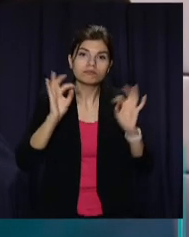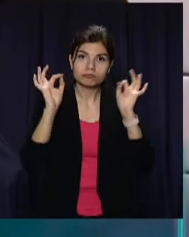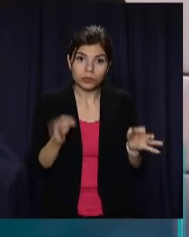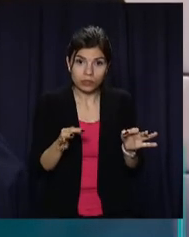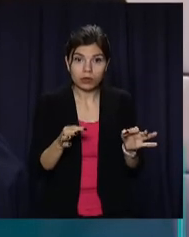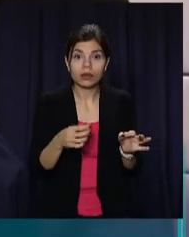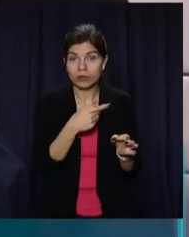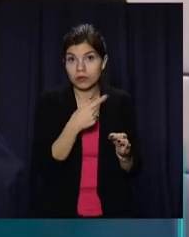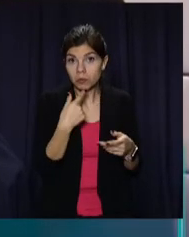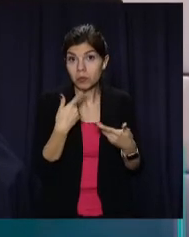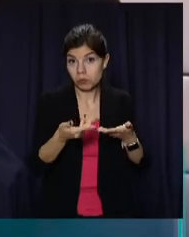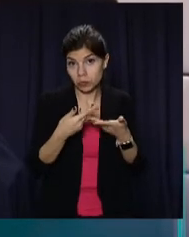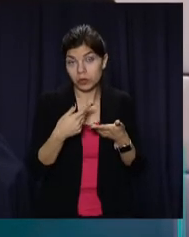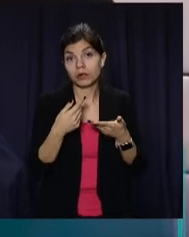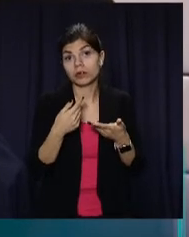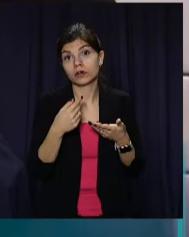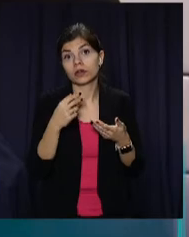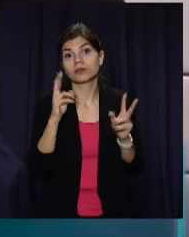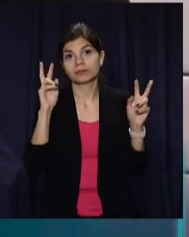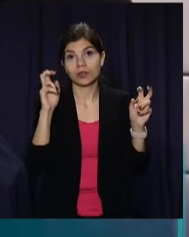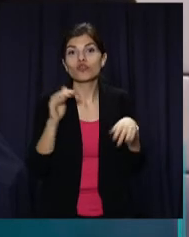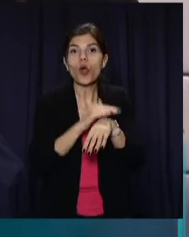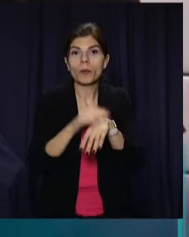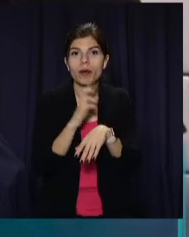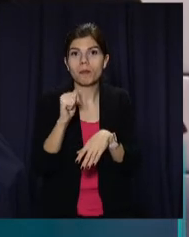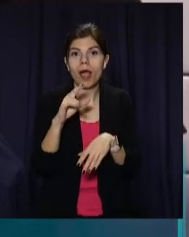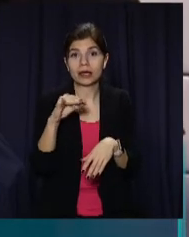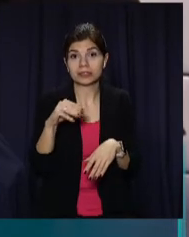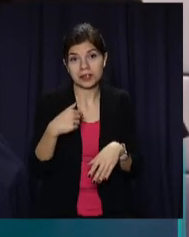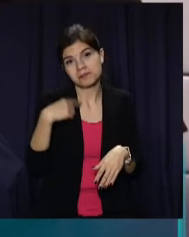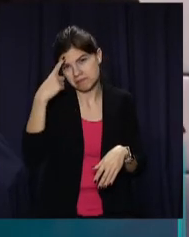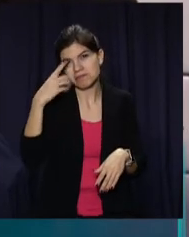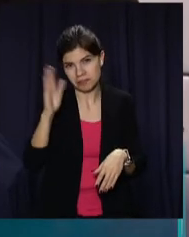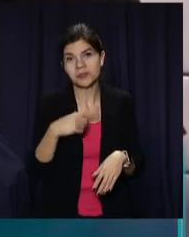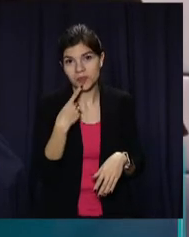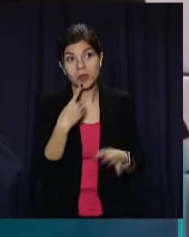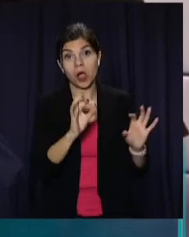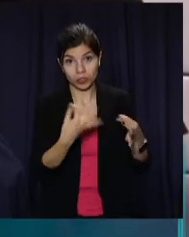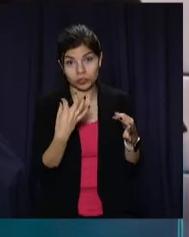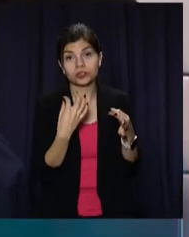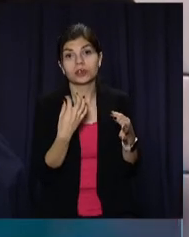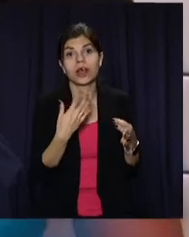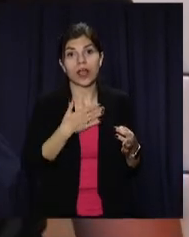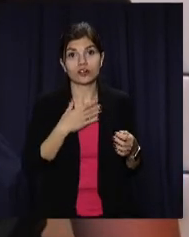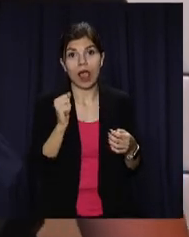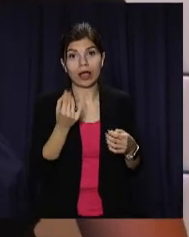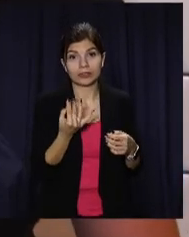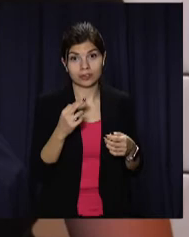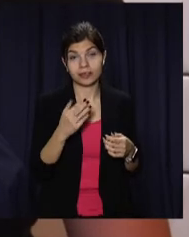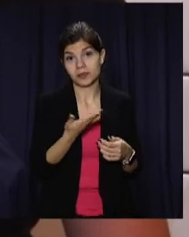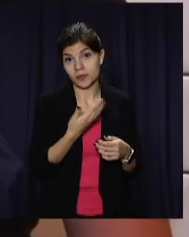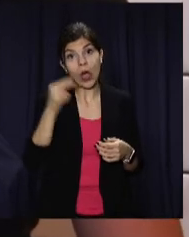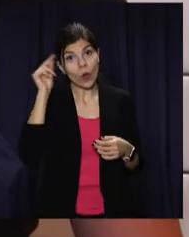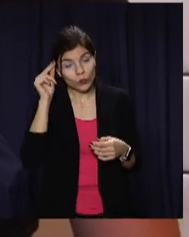про те, що вони запрошують до себе на челлендж «Добрі баристи». Ми з ними запартнерилися, і вони дозволили в рамках нашої акції і нам